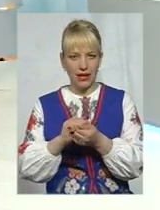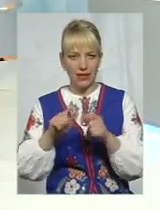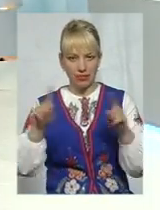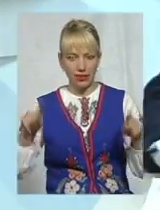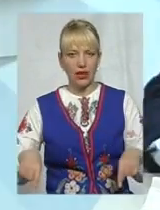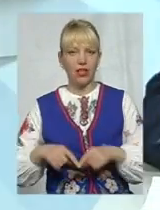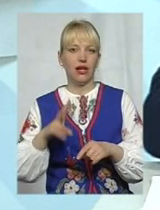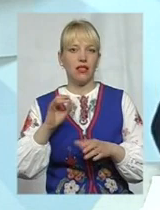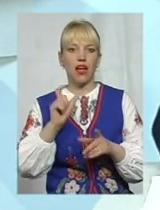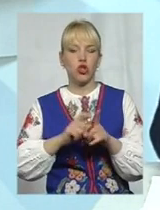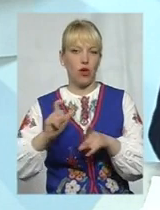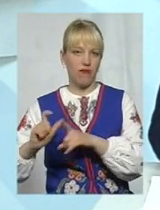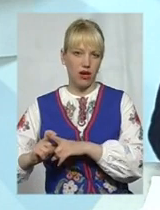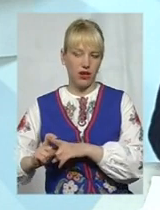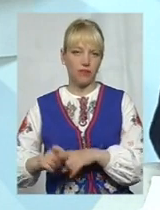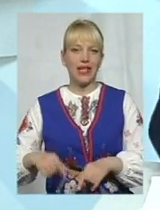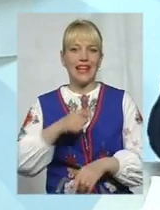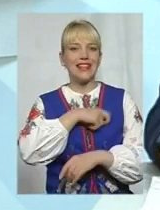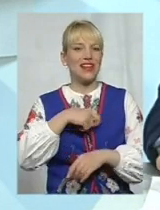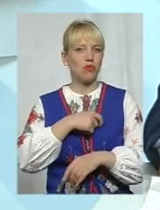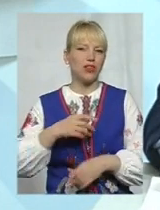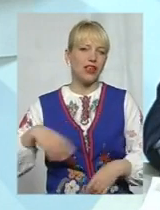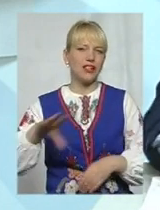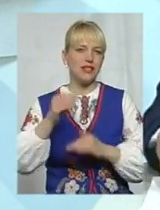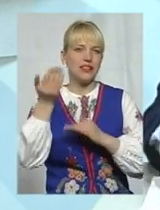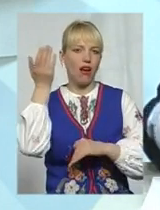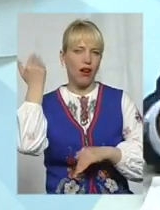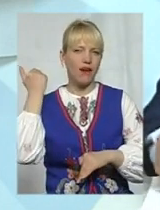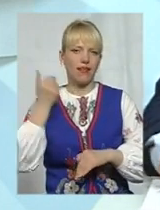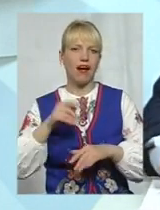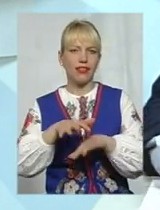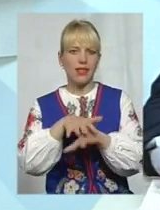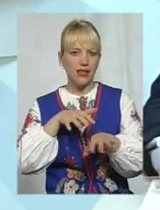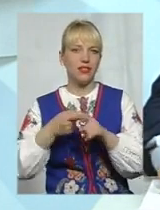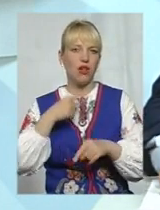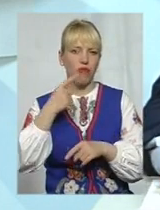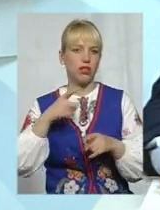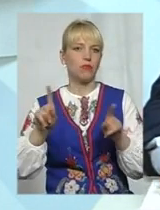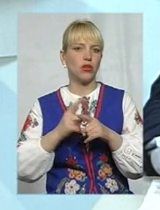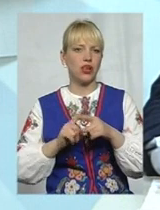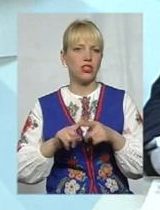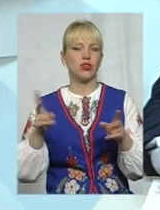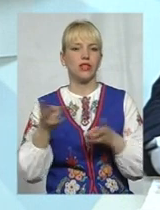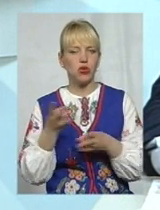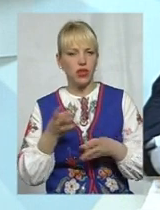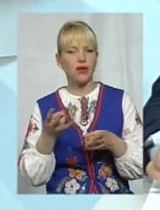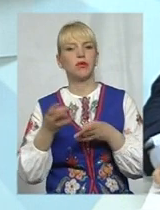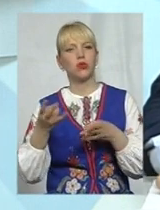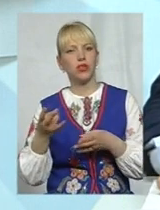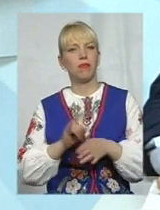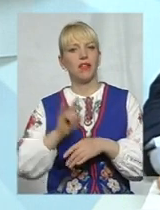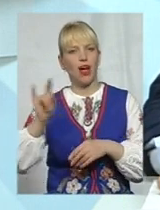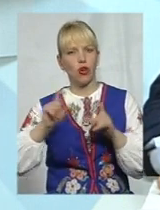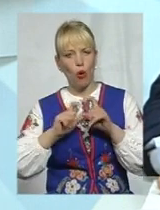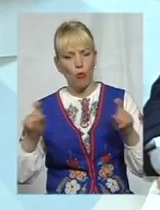Депутати всіх каденцій до цього часу десь говорили про те, що нам потрібен аеропорт, писали